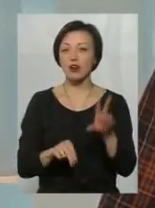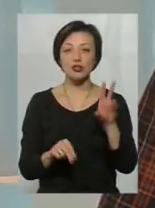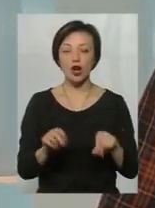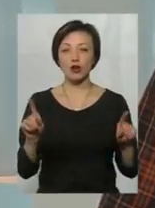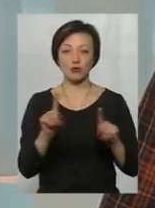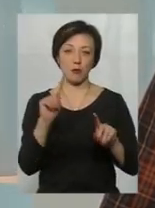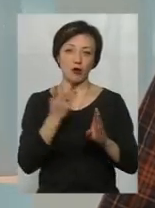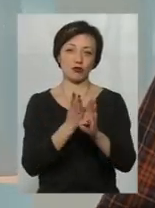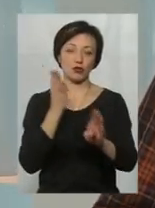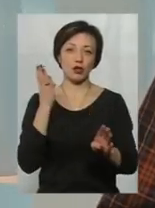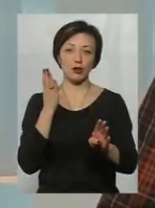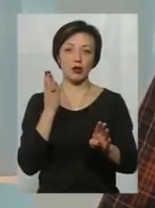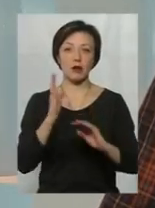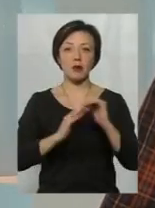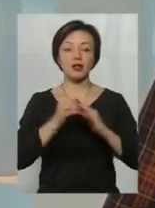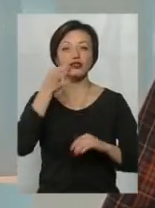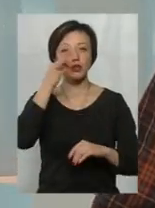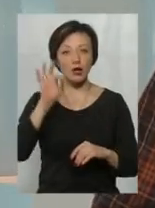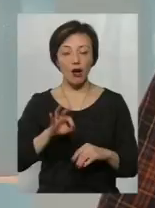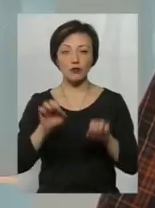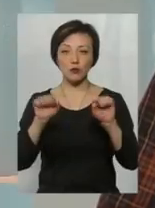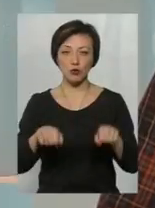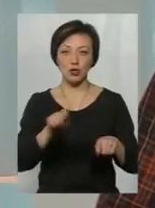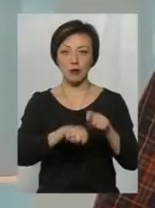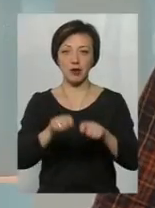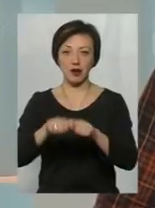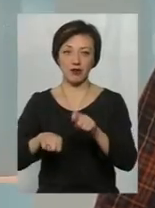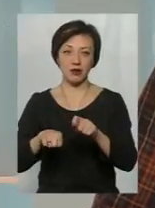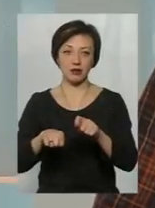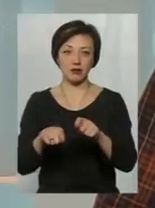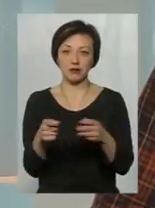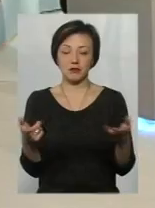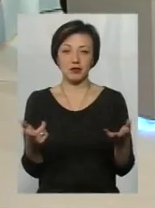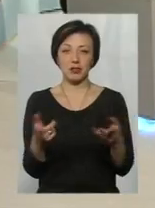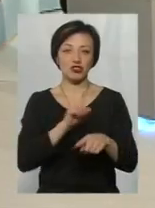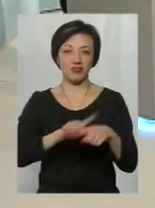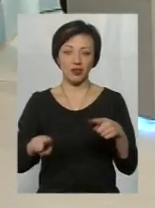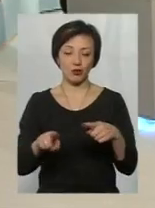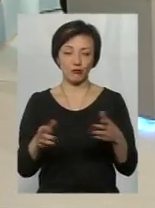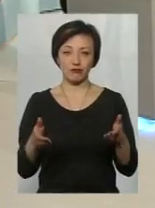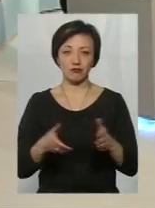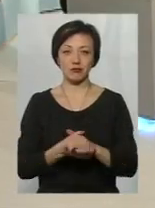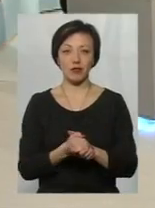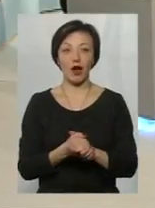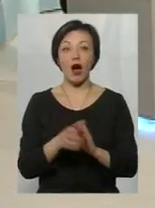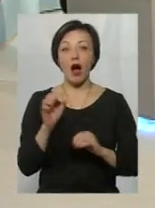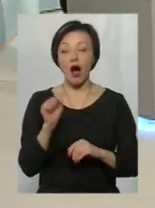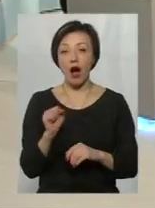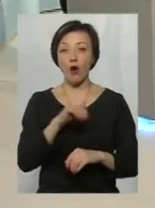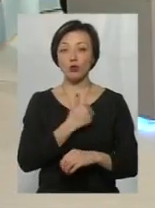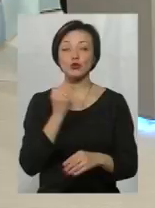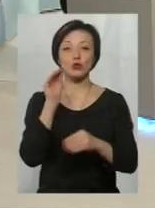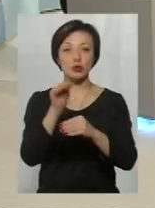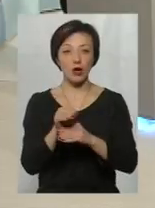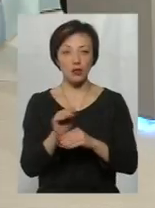передо всім якісь практичні навички, які можна перевірити досить швидко. А ще хочу додати,